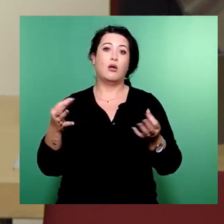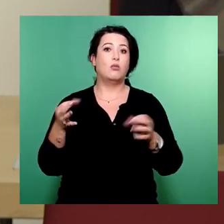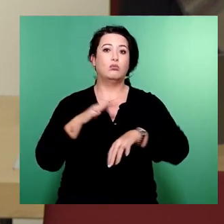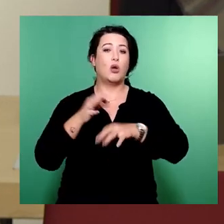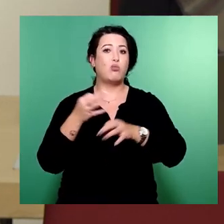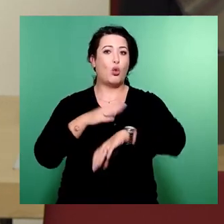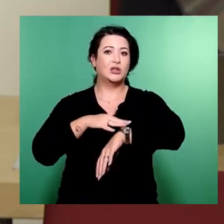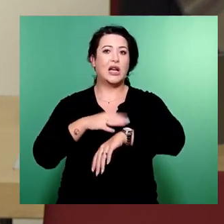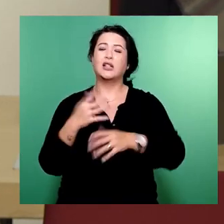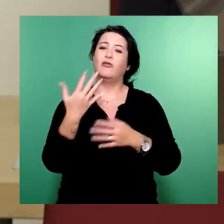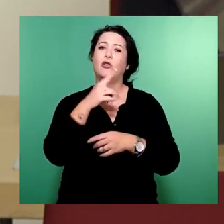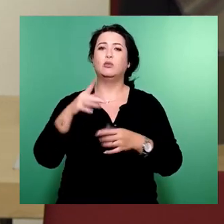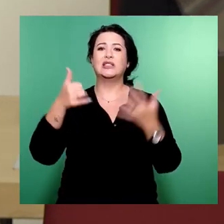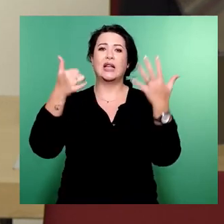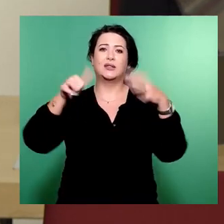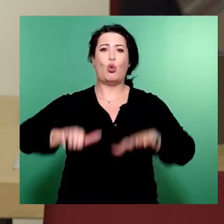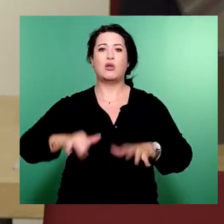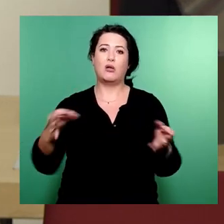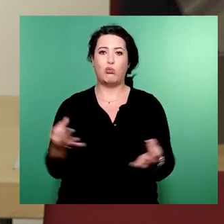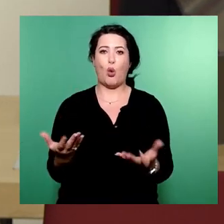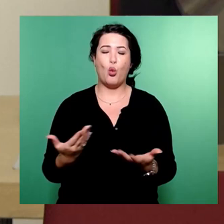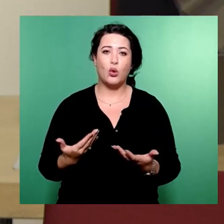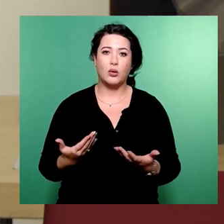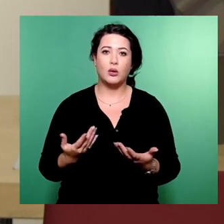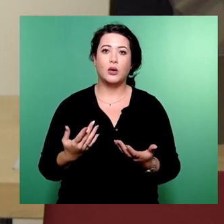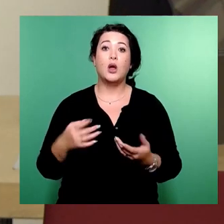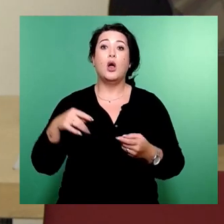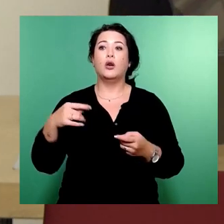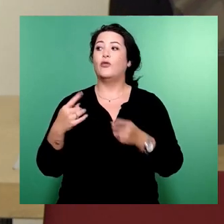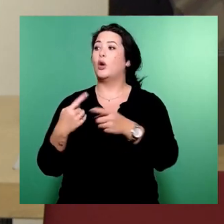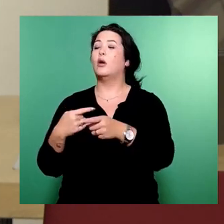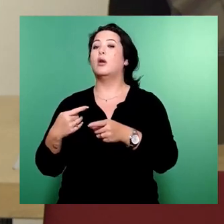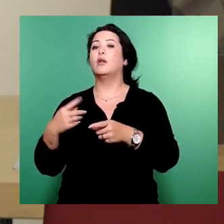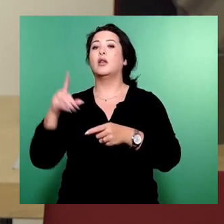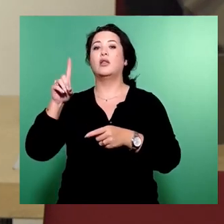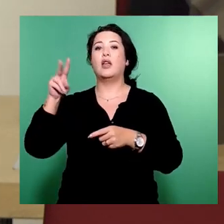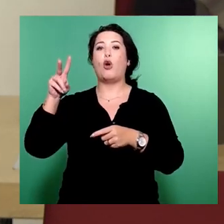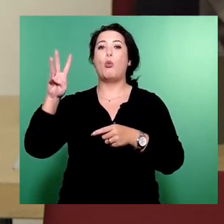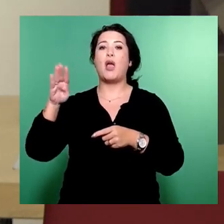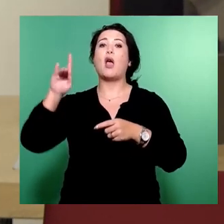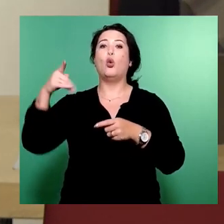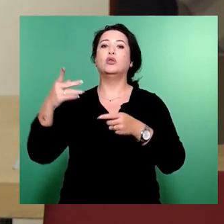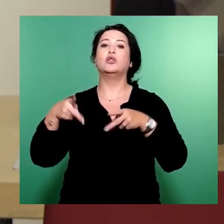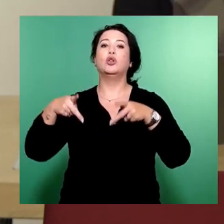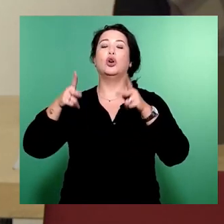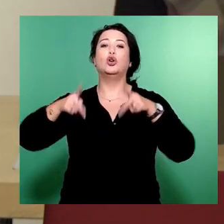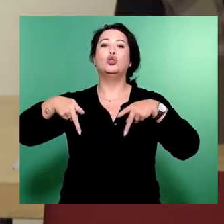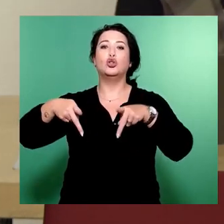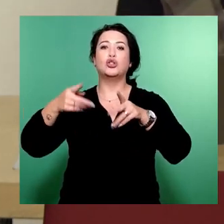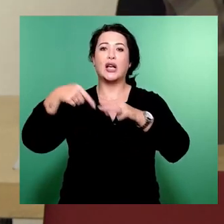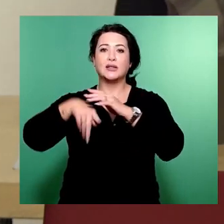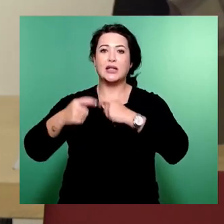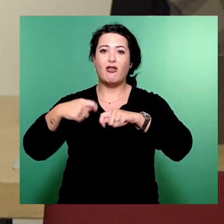Monaten, das sagen die Experten sowohl von DVB als auch dem Straßentiefbeamt, belastbar notwendig. An anderer Stelle, wenn man einen